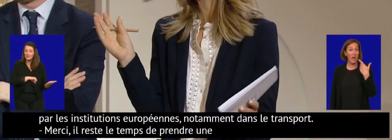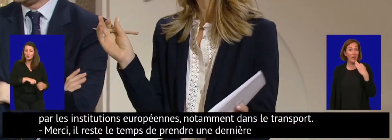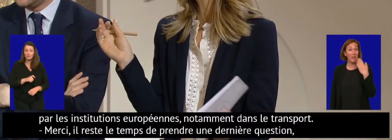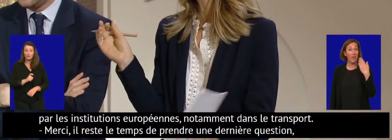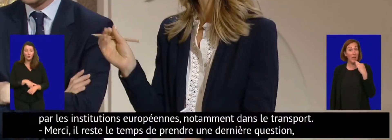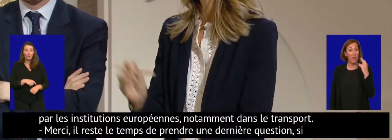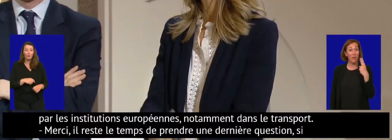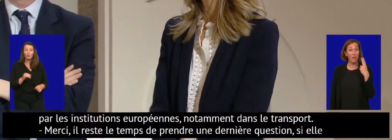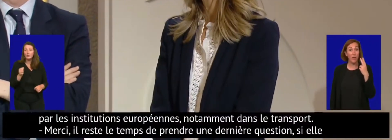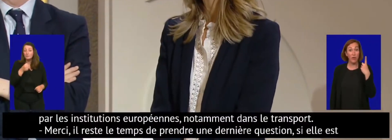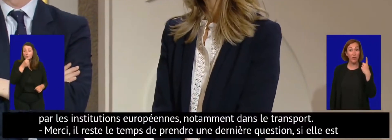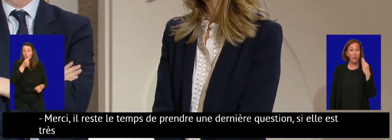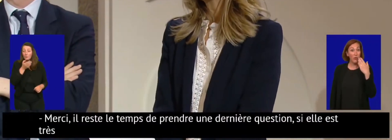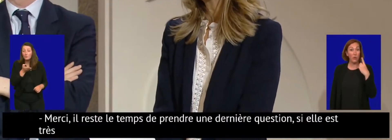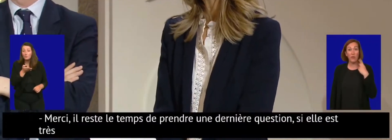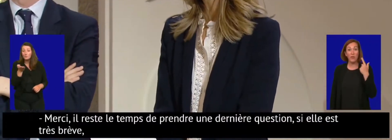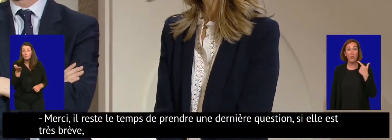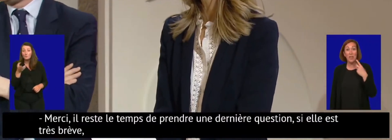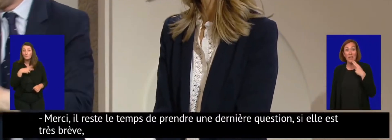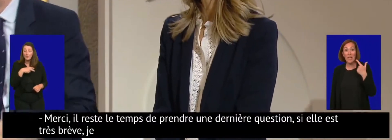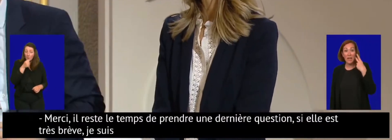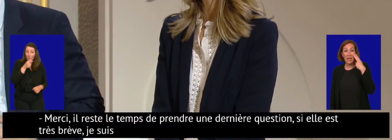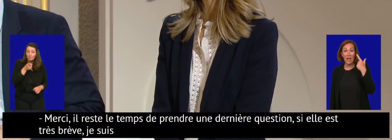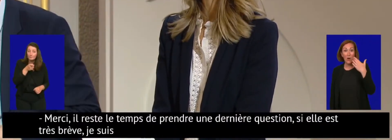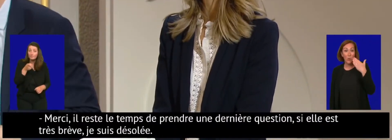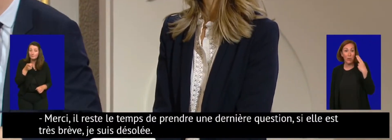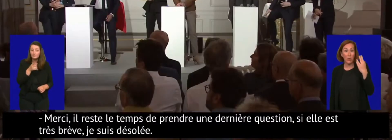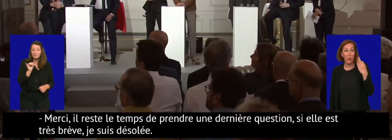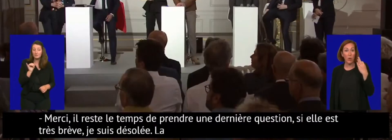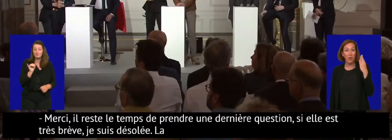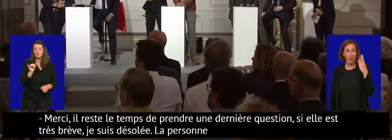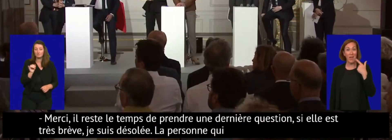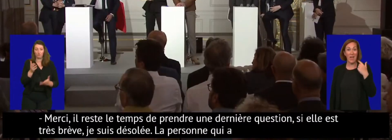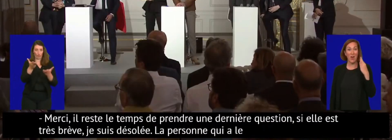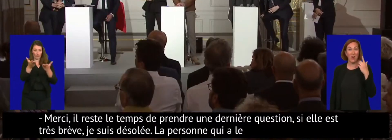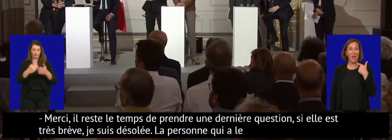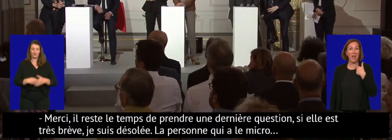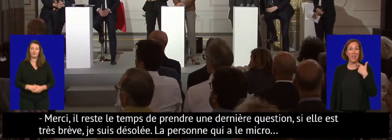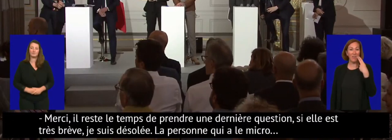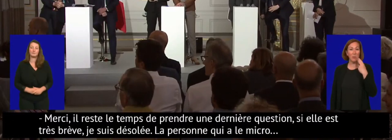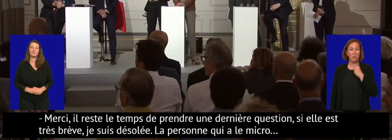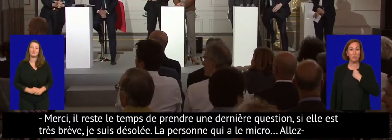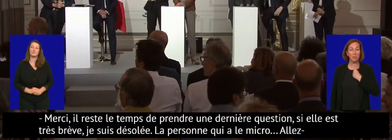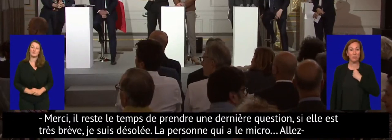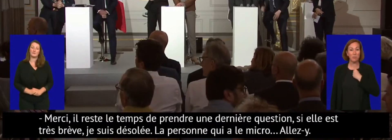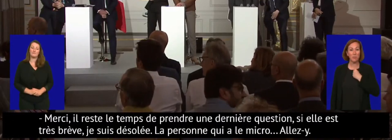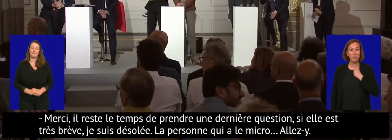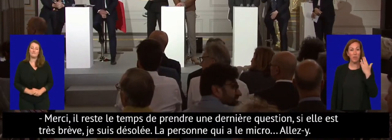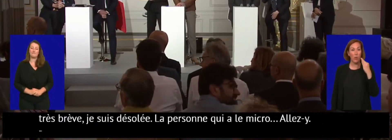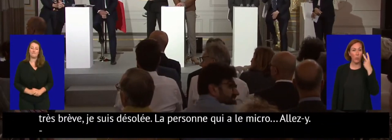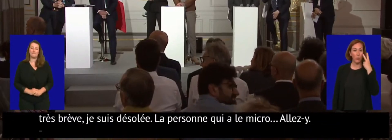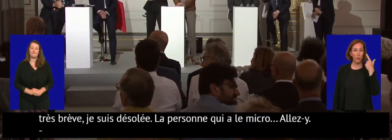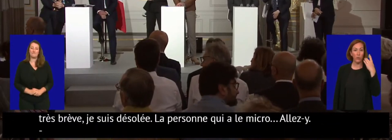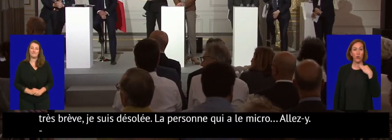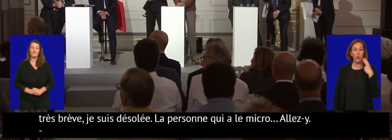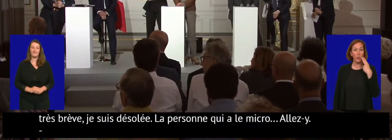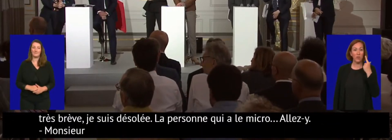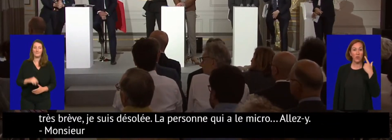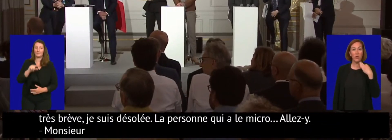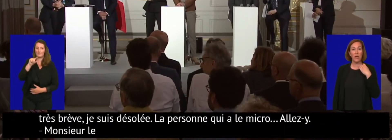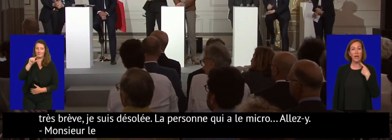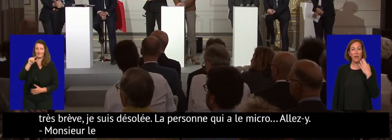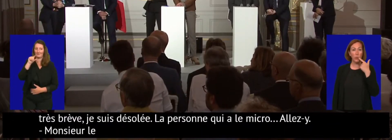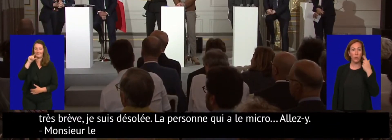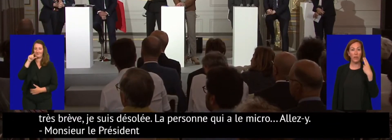Personne qui a le micro ? Est-ce que quelqu'un a un micro ? Alors allez-y. Monsieur le Président de la République,